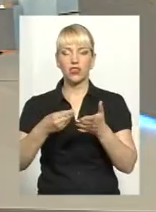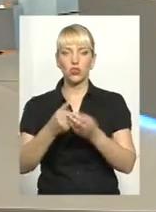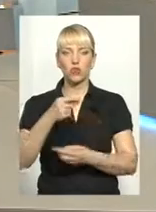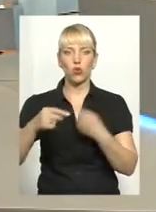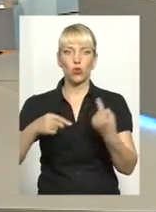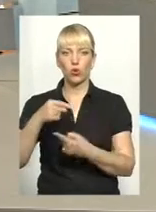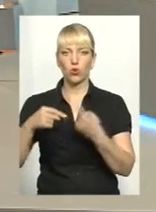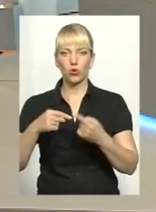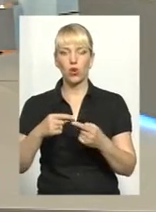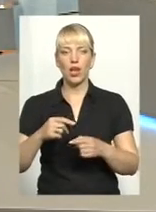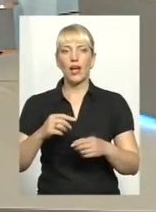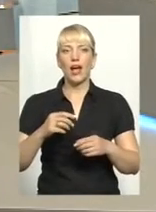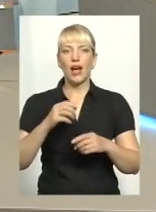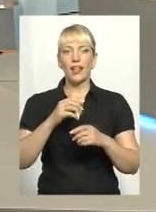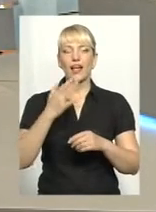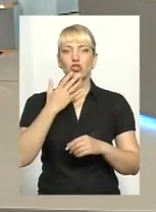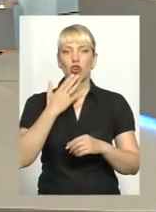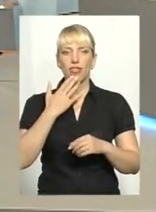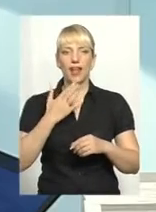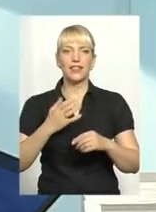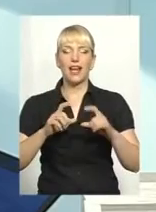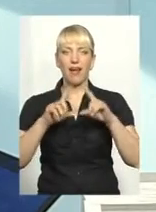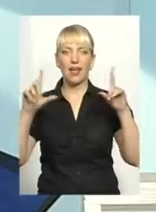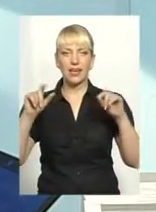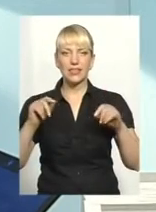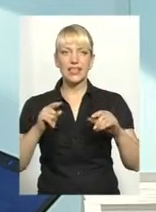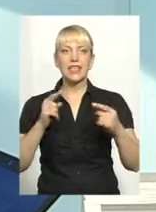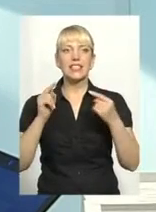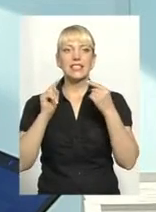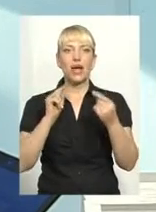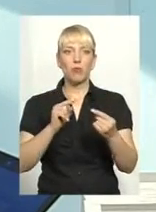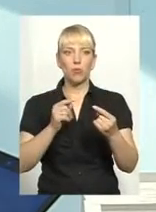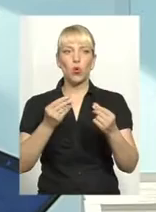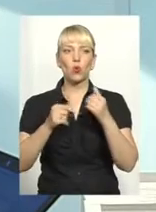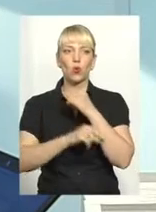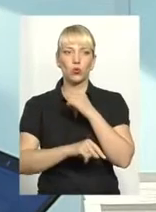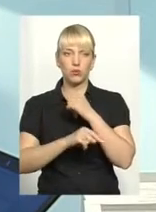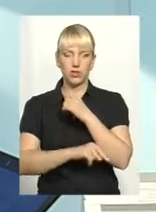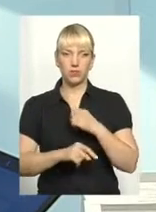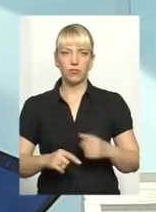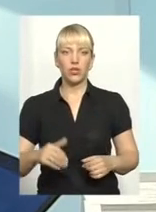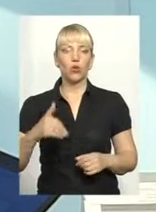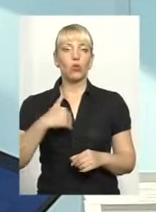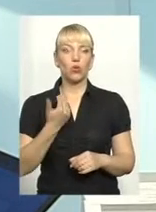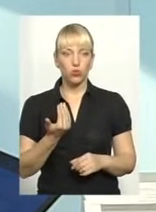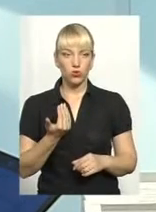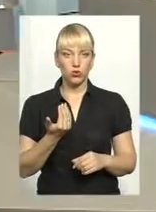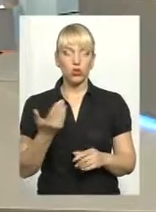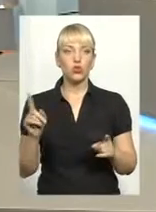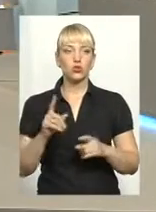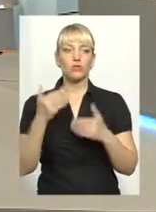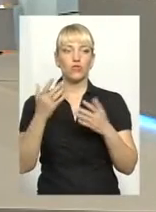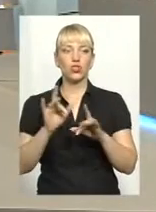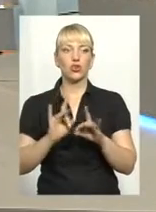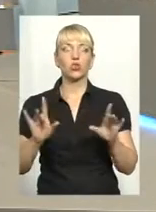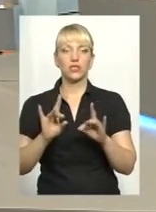агенції запобігання корупції. Доброго здоров'я, пані Тетяно. Добрый день. Хочу, аби ви розказали,